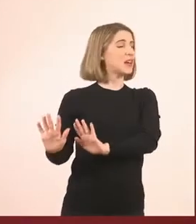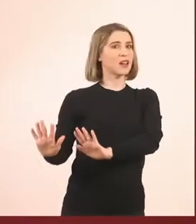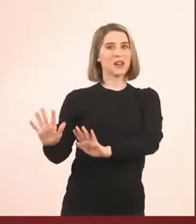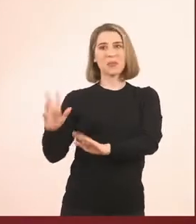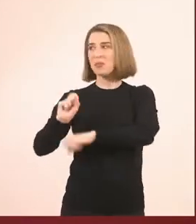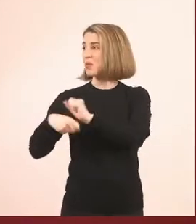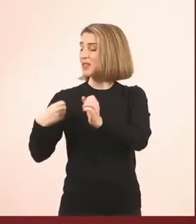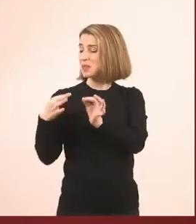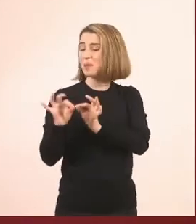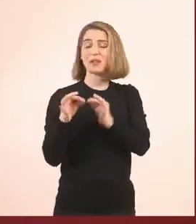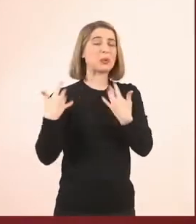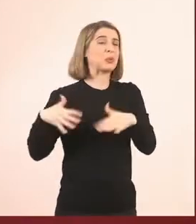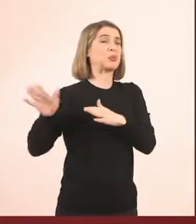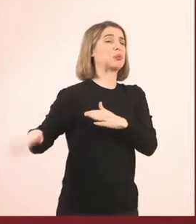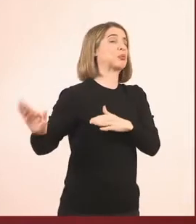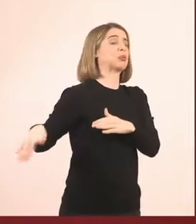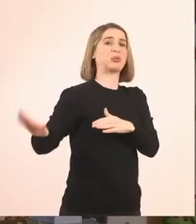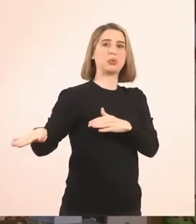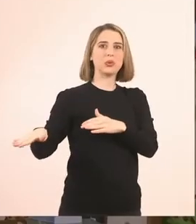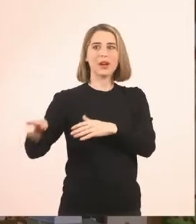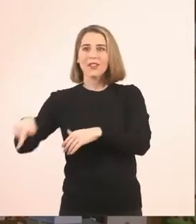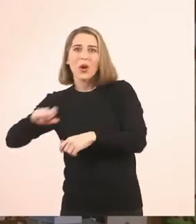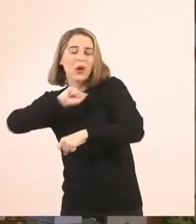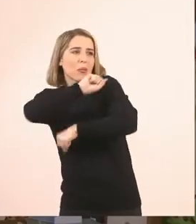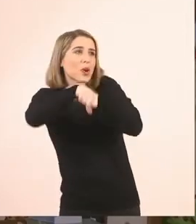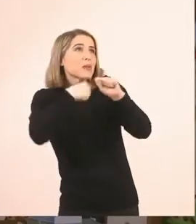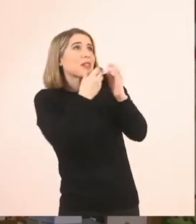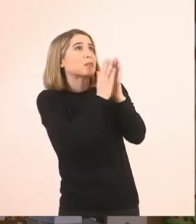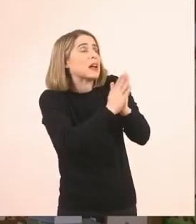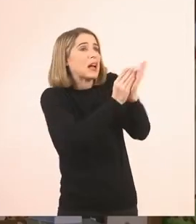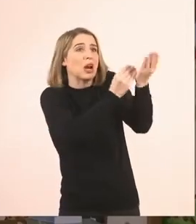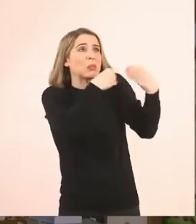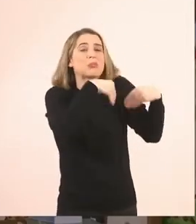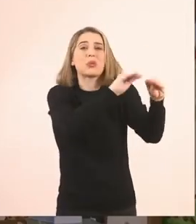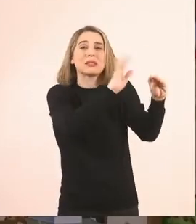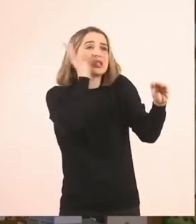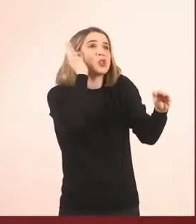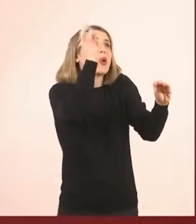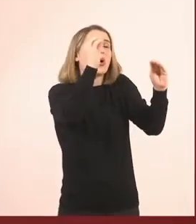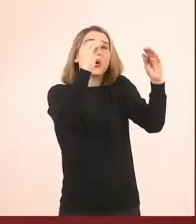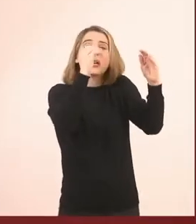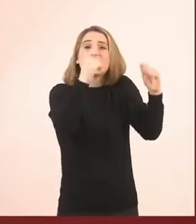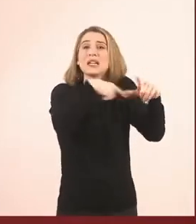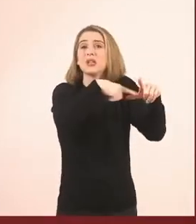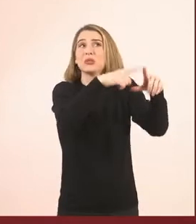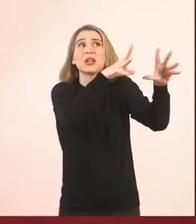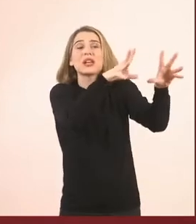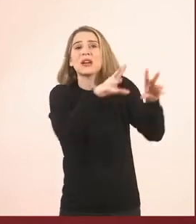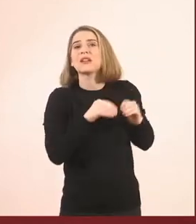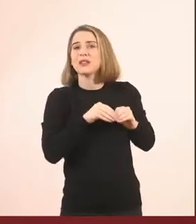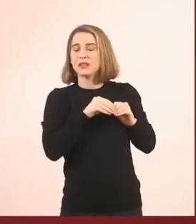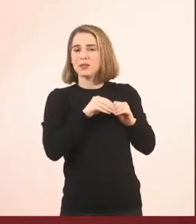σπίρτα, για να μπορέσει να ζήσει και αυτό λίγο την έννοια του Χριστουγέννου. Τότε το κοριτσάκι